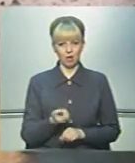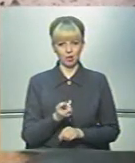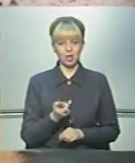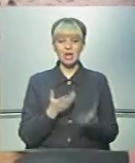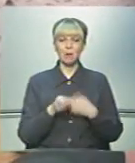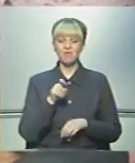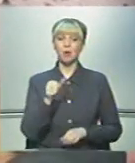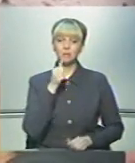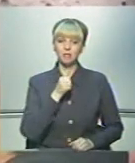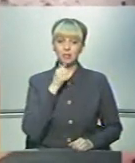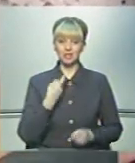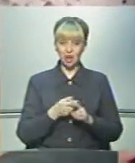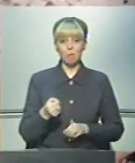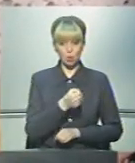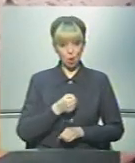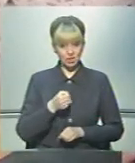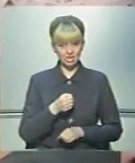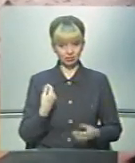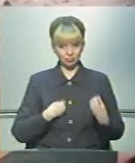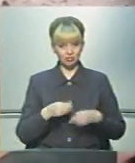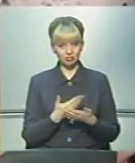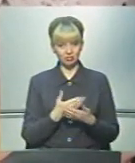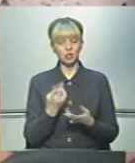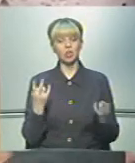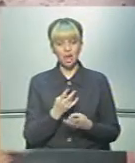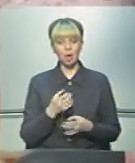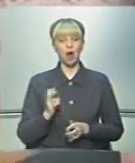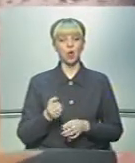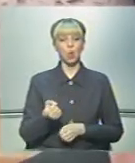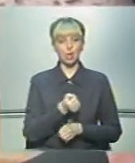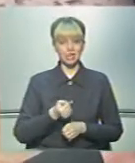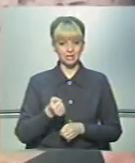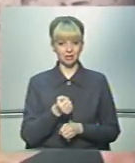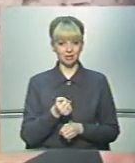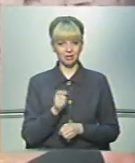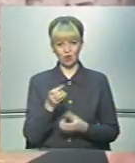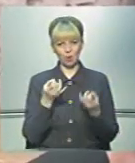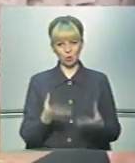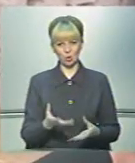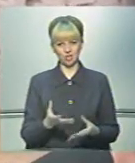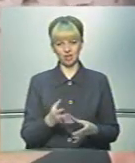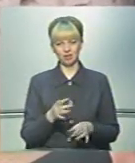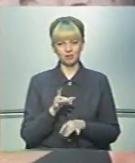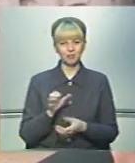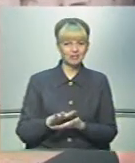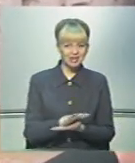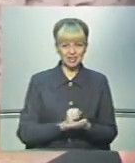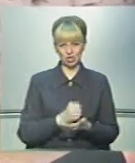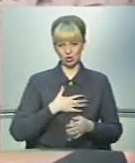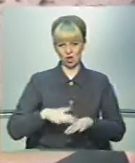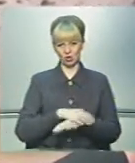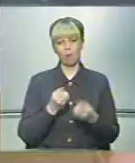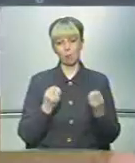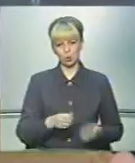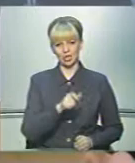якби вони спробували це поносити, тоді б вони знали, як тут треба носити. Вони просто нищують нас народ і нищують, нищують таких